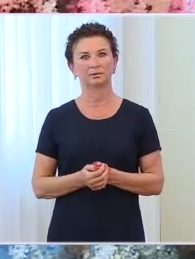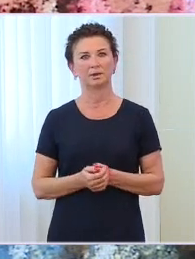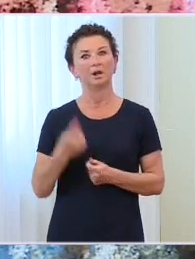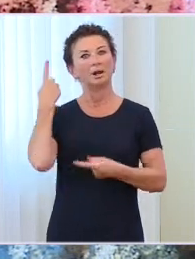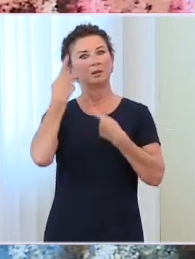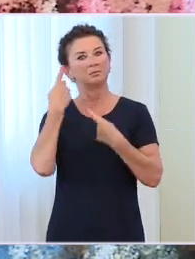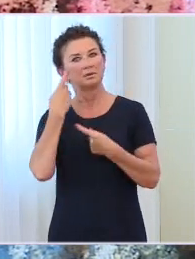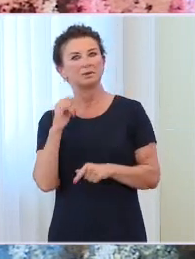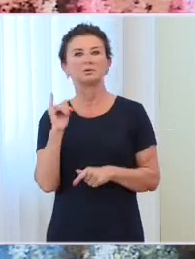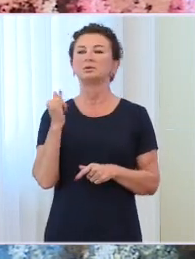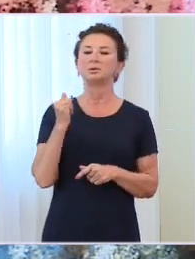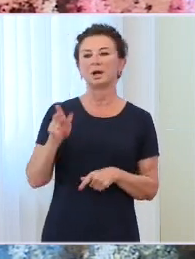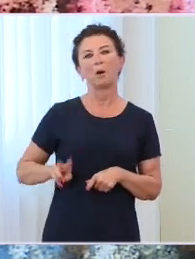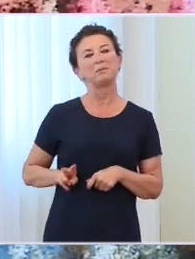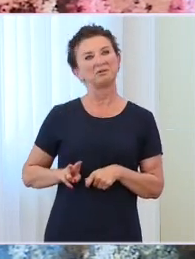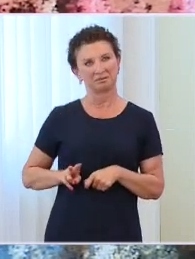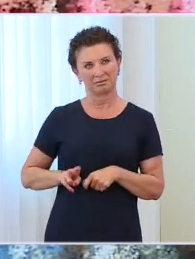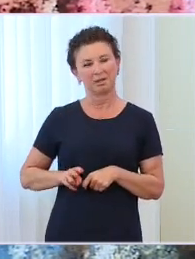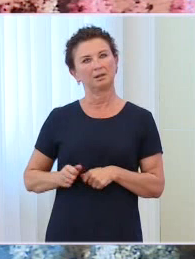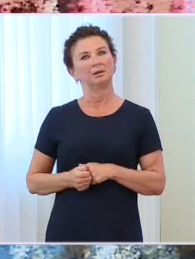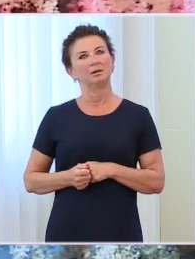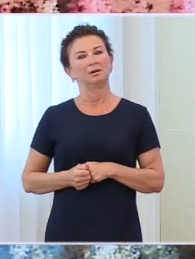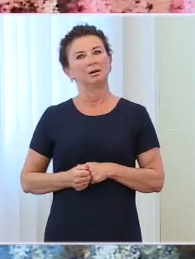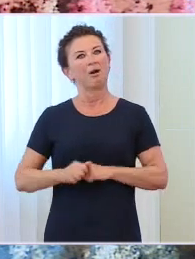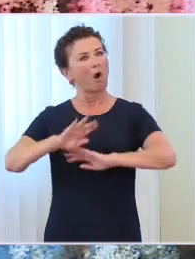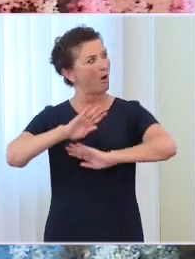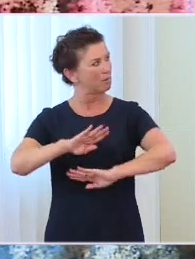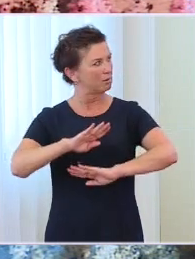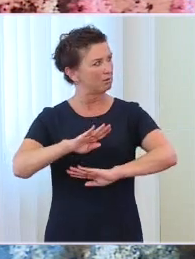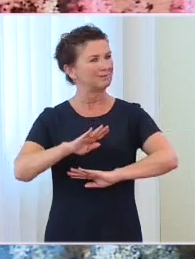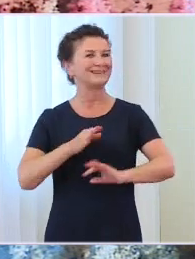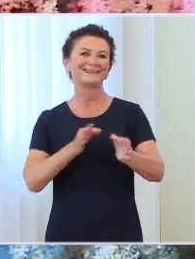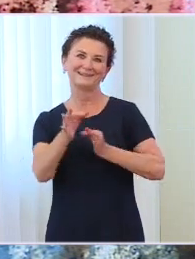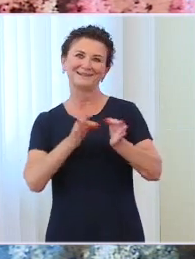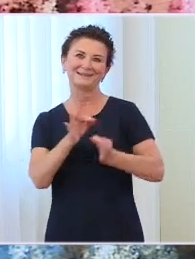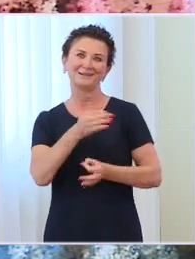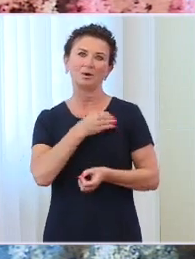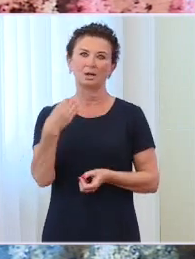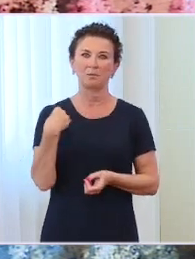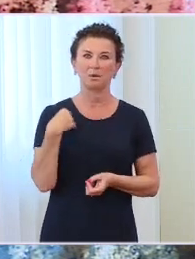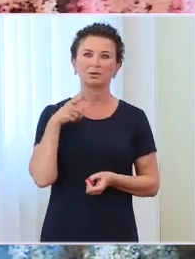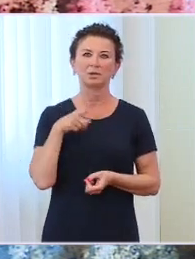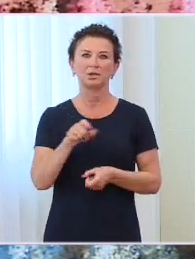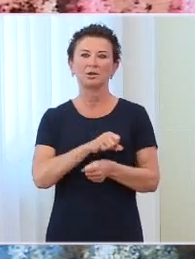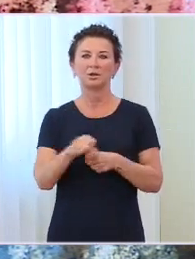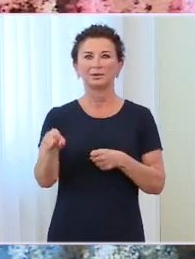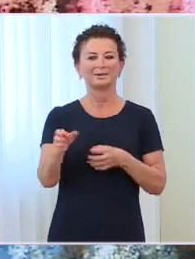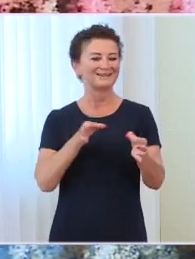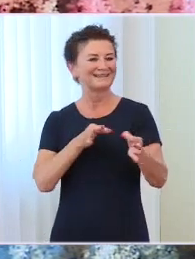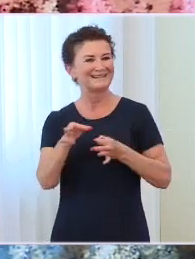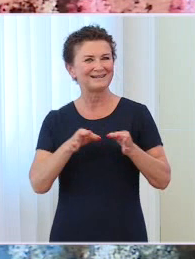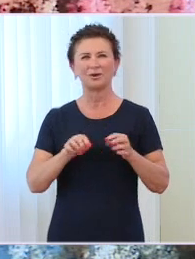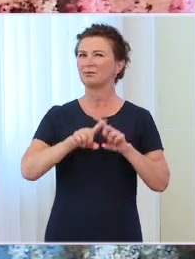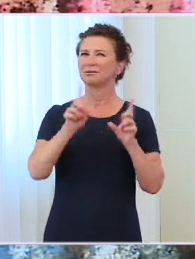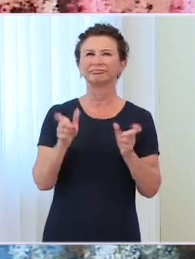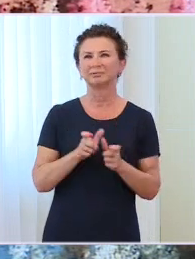obrony chcę podkreślić to, że w moim rozumieniu historia Polski to w dużej mierze historia oręża polskiego, więc